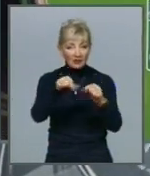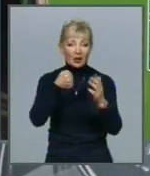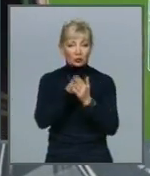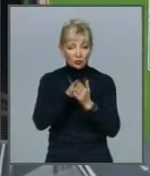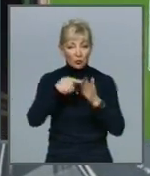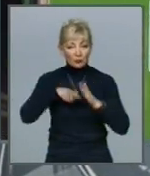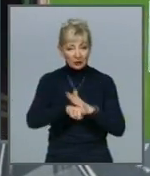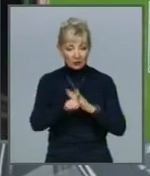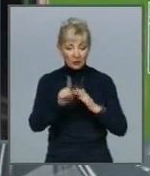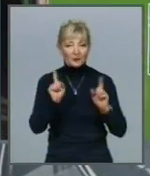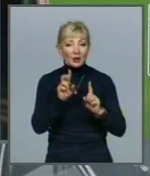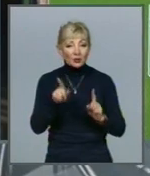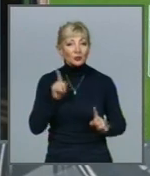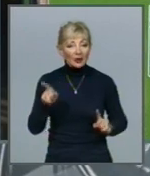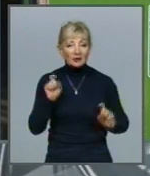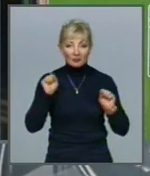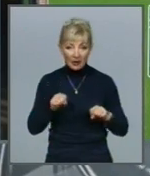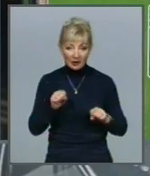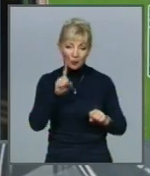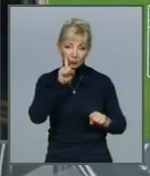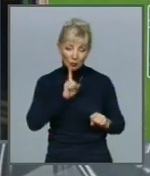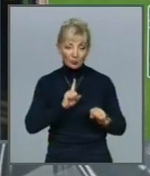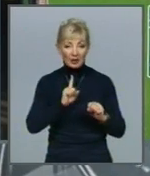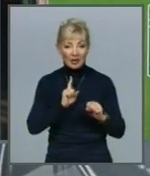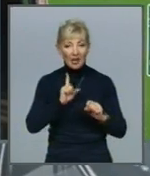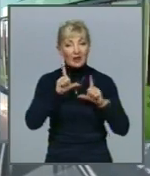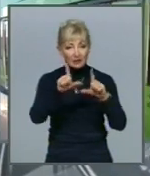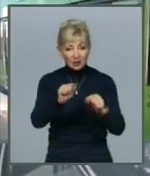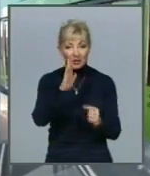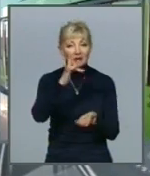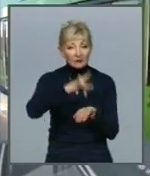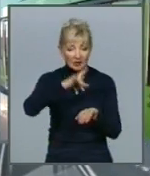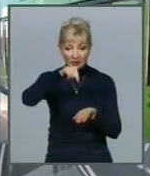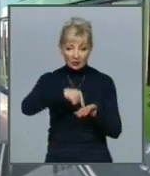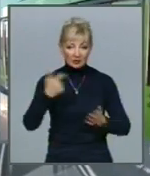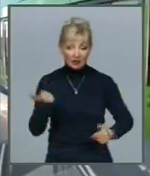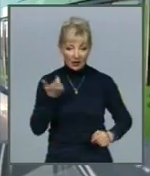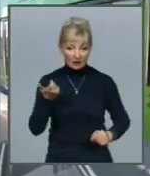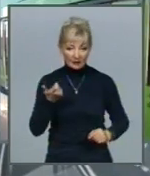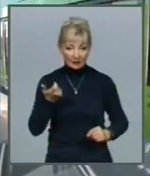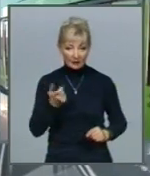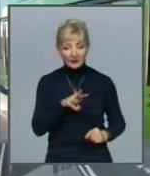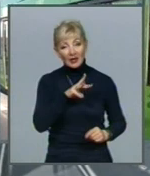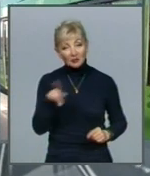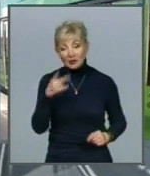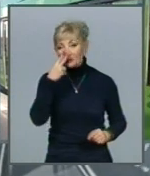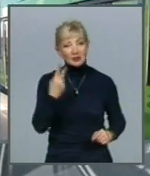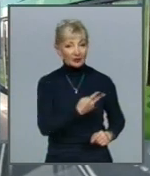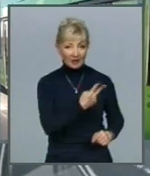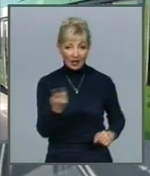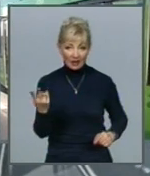цією того, щоб вони могли удобно доїжджати до центра города Харкова Ми просмотрели